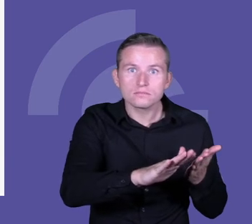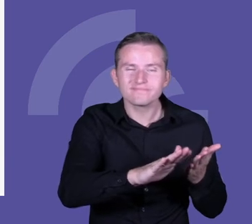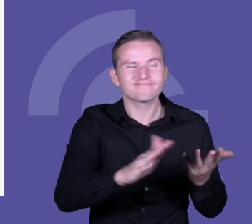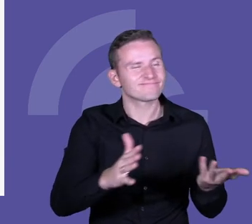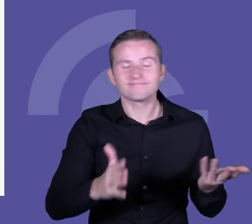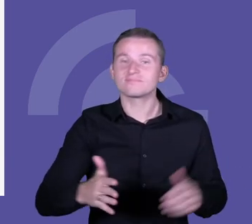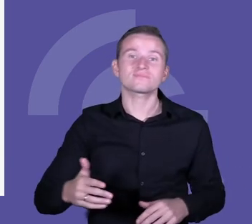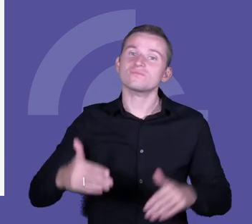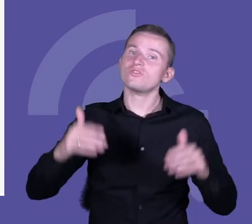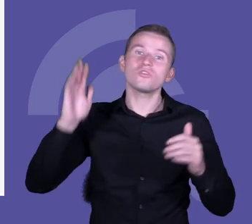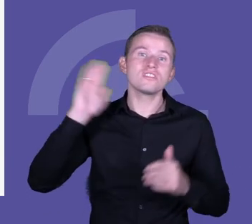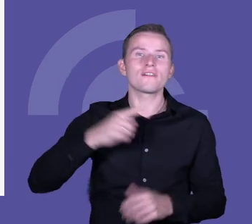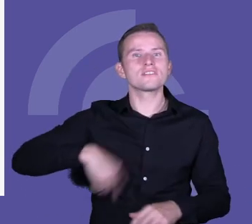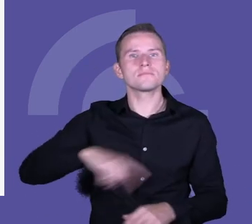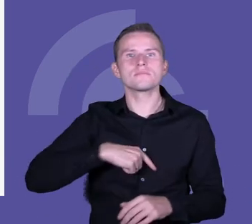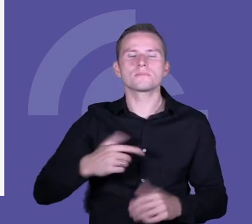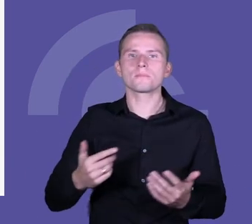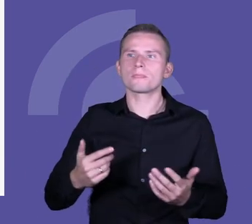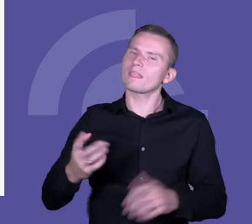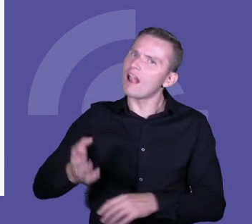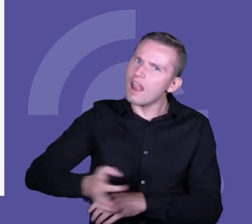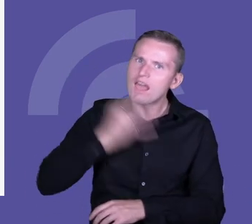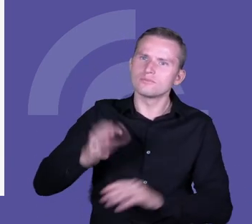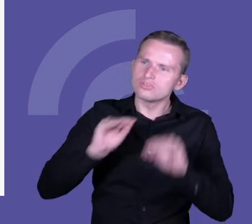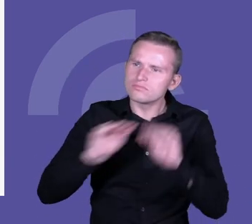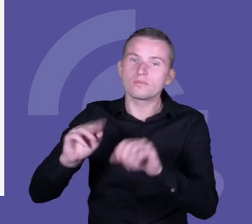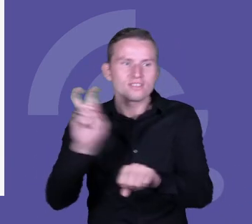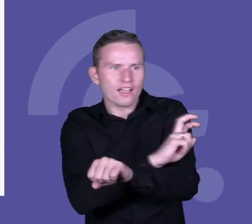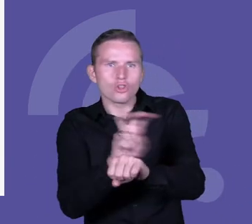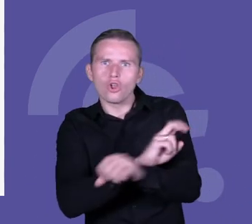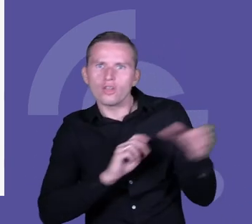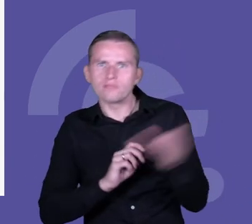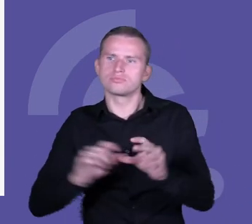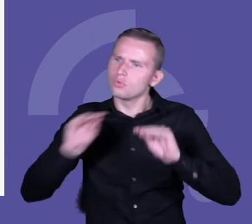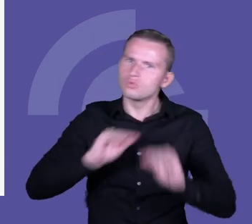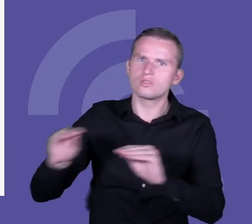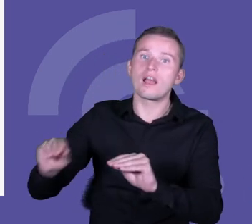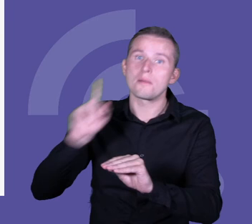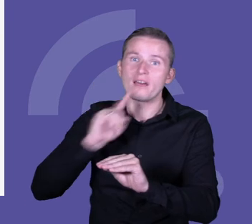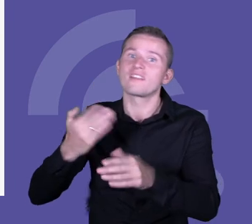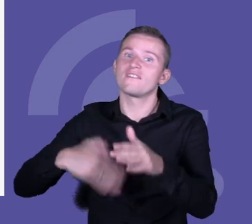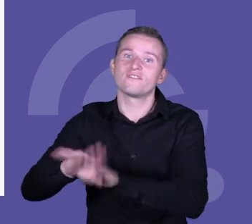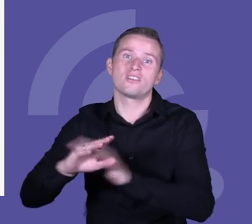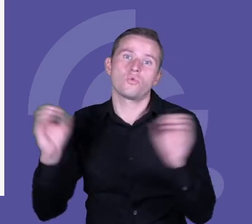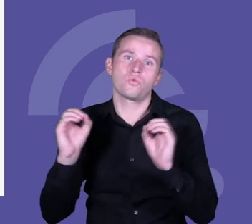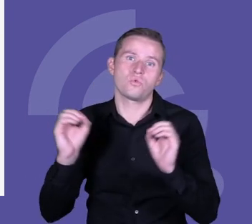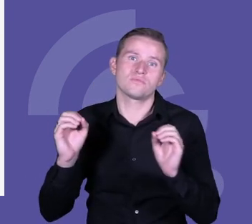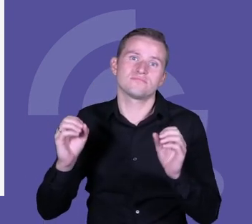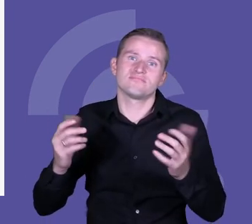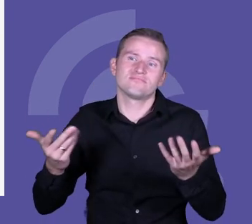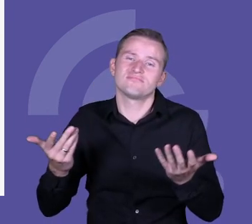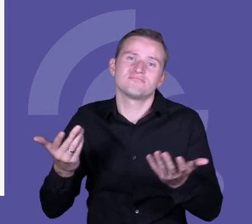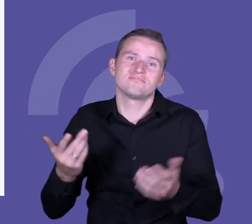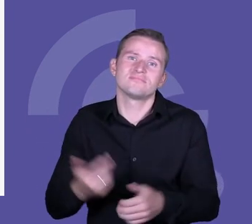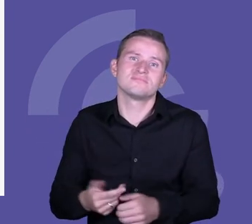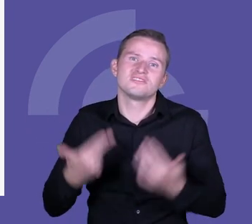ulepszonej dydaktyki, czy z lepszym wykorzystaniem technologii, guzik nam z tego wejdzie. Więc to jest też druga jakby rzecz